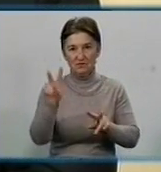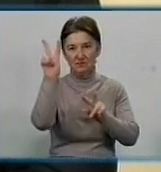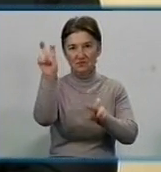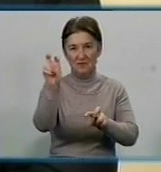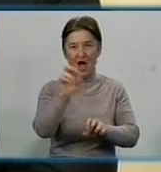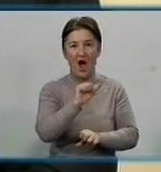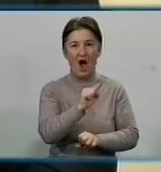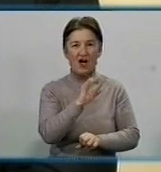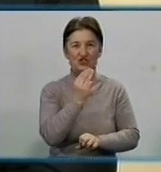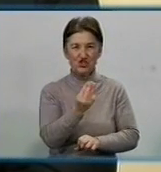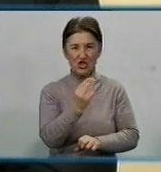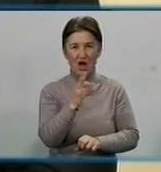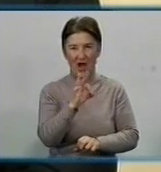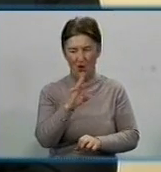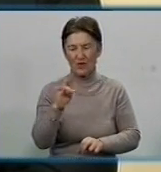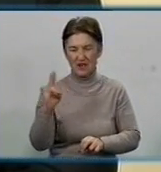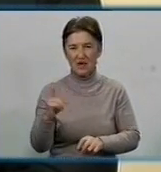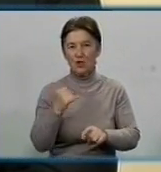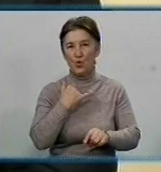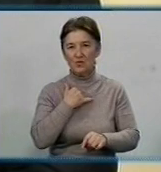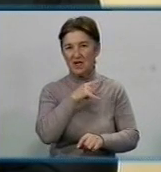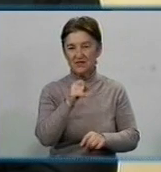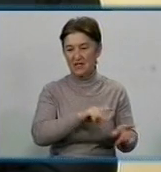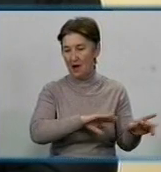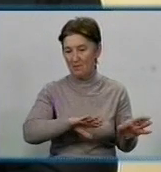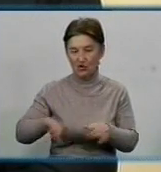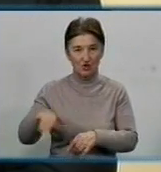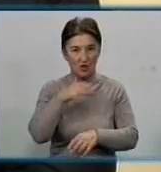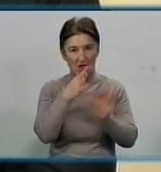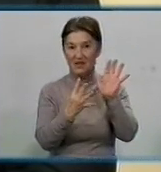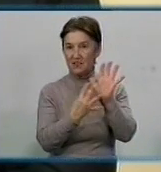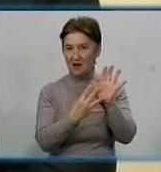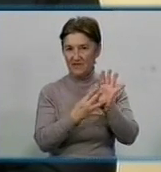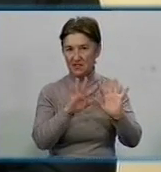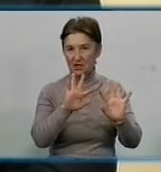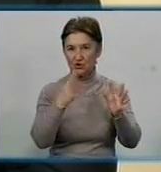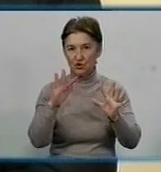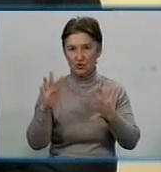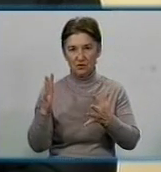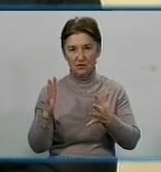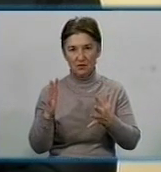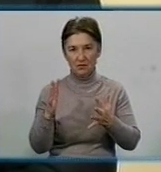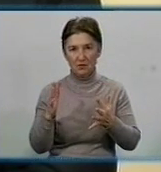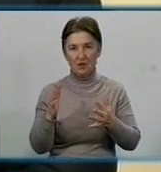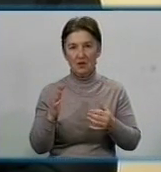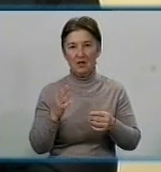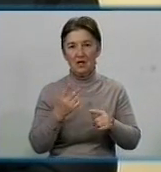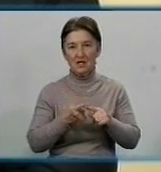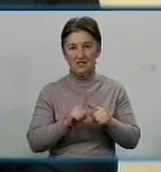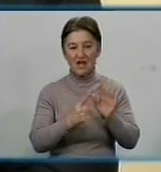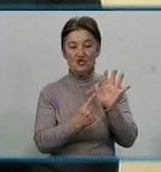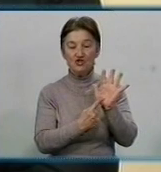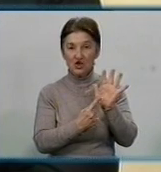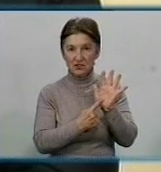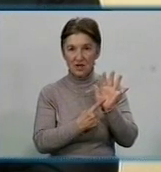АН1Н1, їх в нас за минулий період виявлено 9 штамів грипу А, з них 6